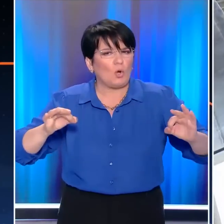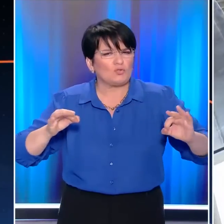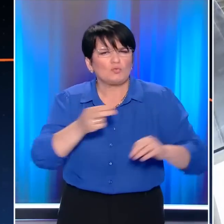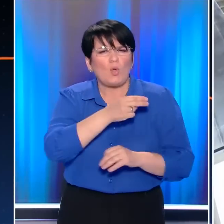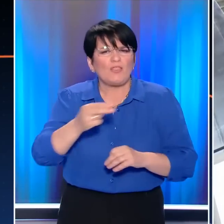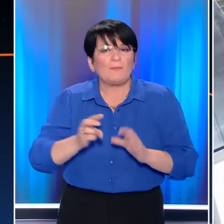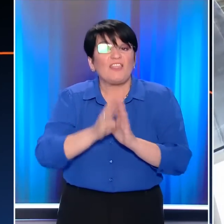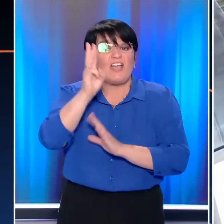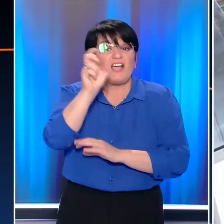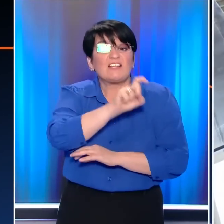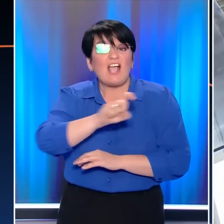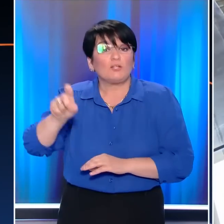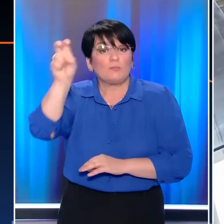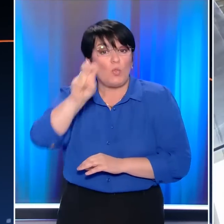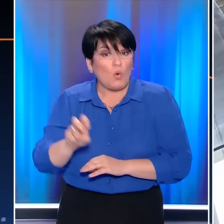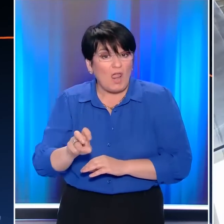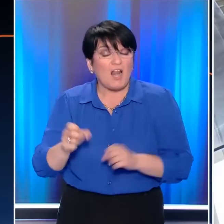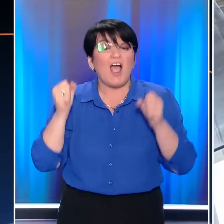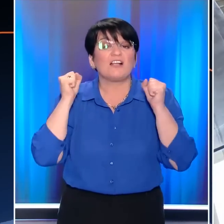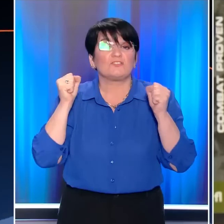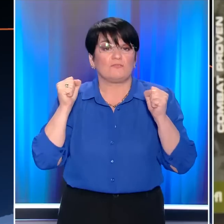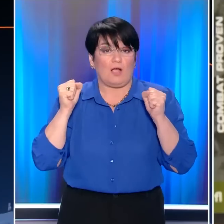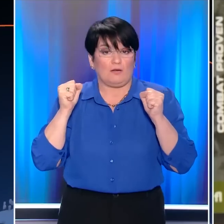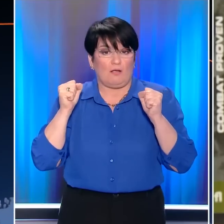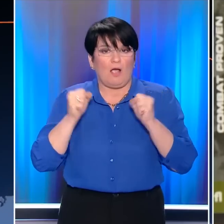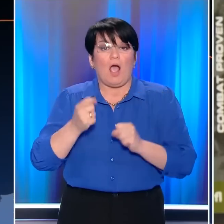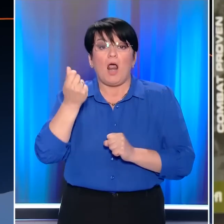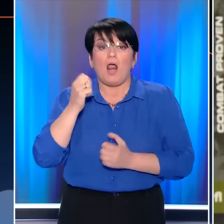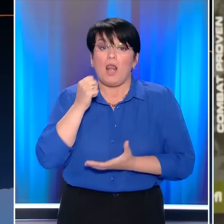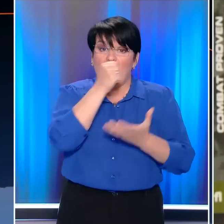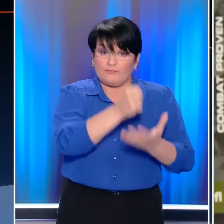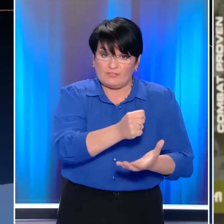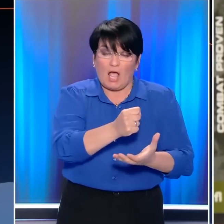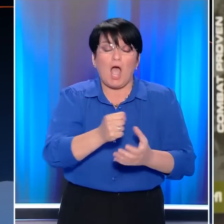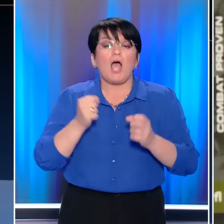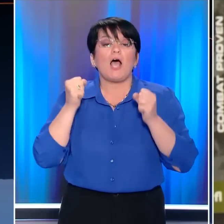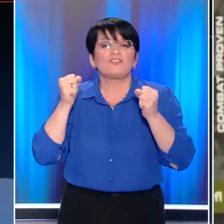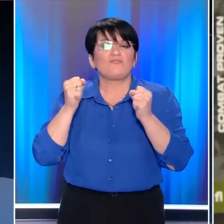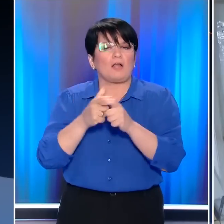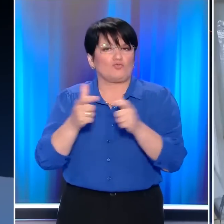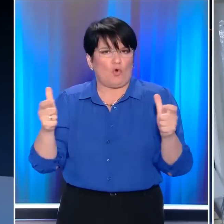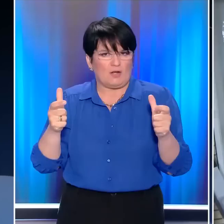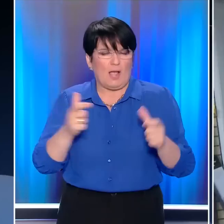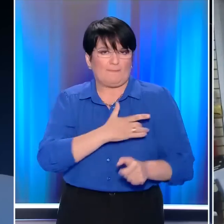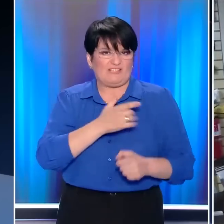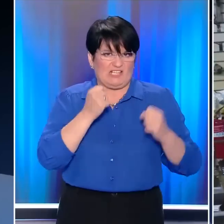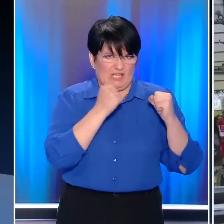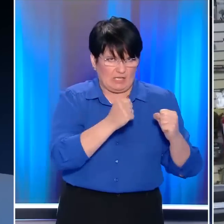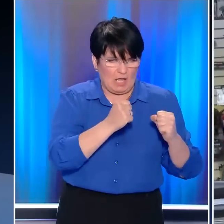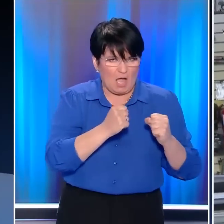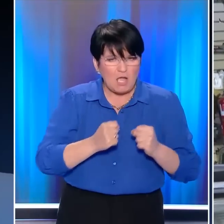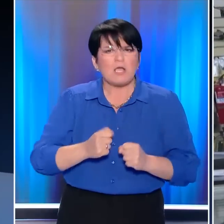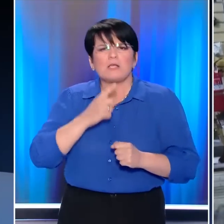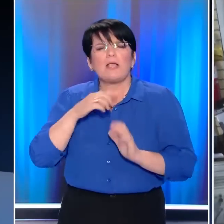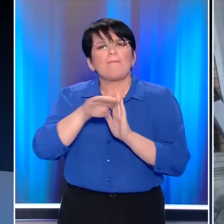βοήθεια ύψους 13 εκατομμυρίων δολαρίων για ασφάλεια από όπλα. Τα λεφτά θα διαδεθούν για την ασφάλεια των σχολείων, για την ψυχική υγεία, αλλά και για